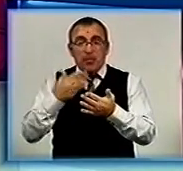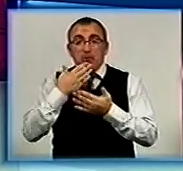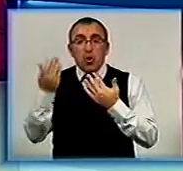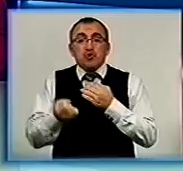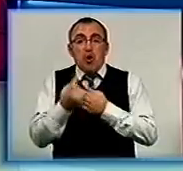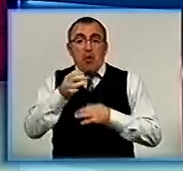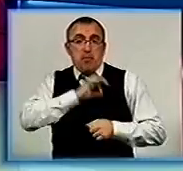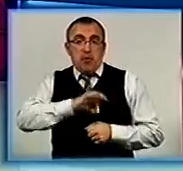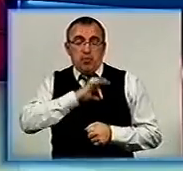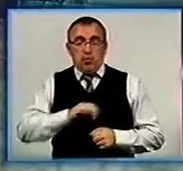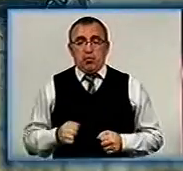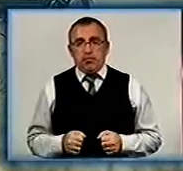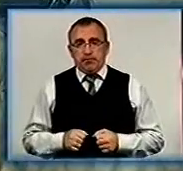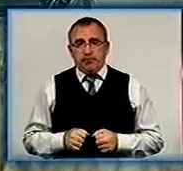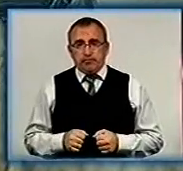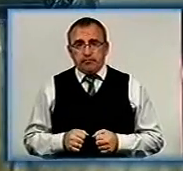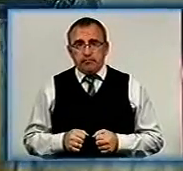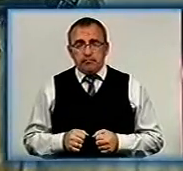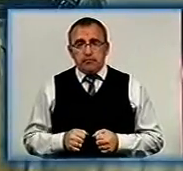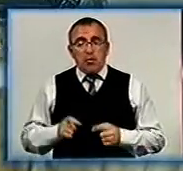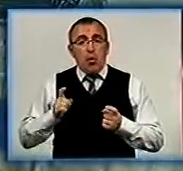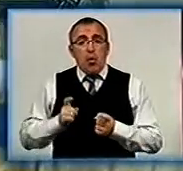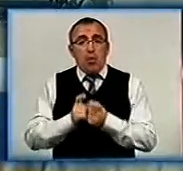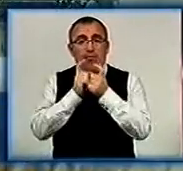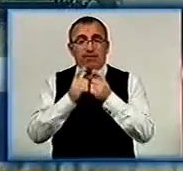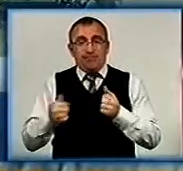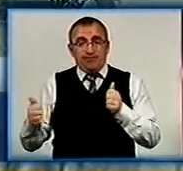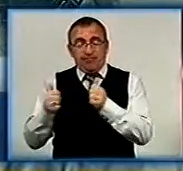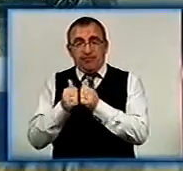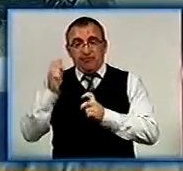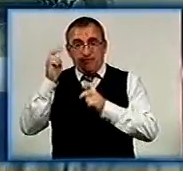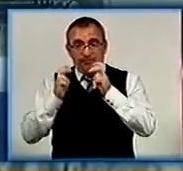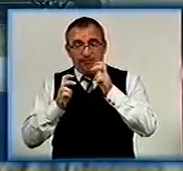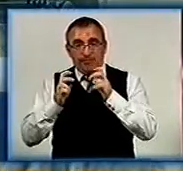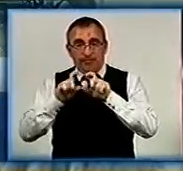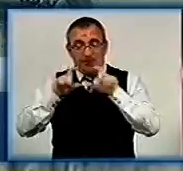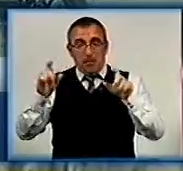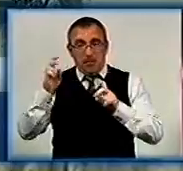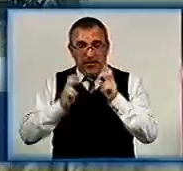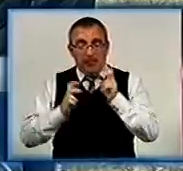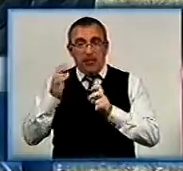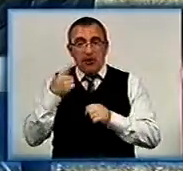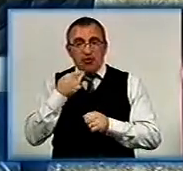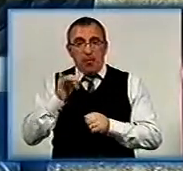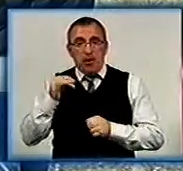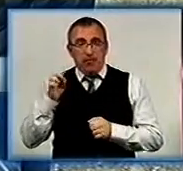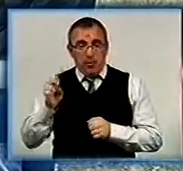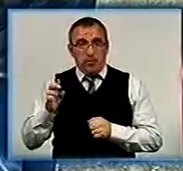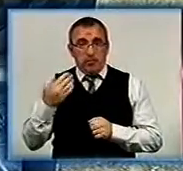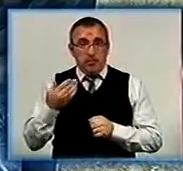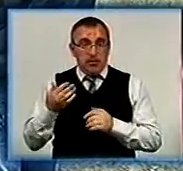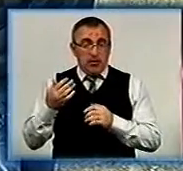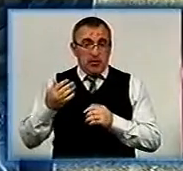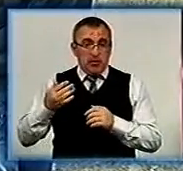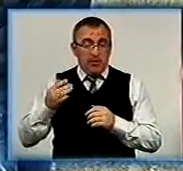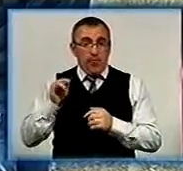розбирався Микола Момига. Конфлікт навколо державного підприємства «Червоний землероб» почався, коли у нього змінилось керівництво. Представник